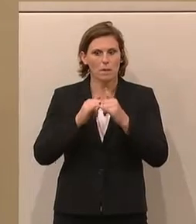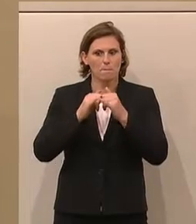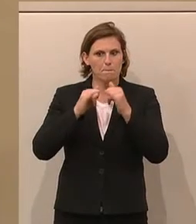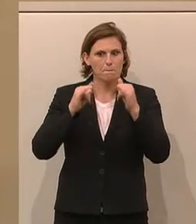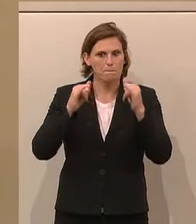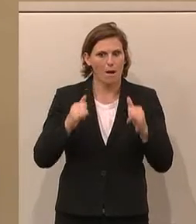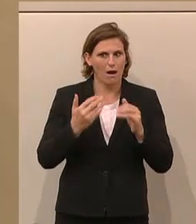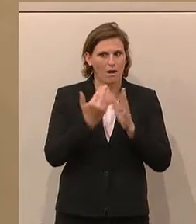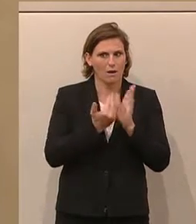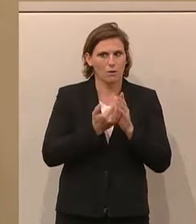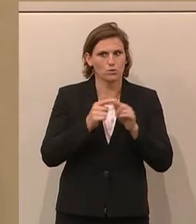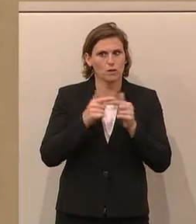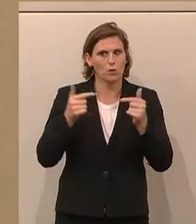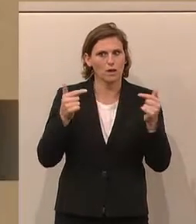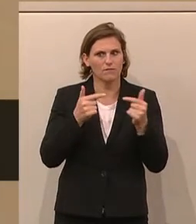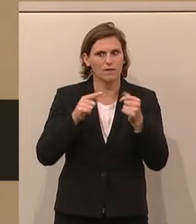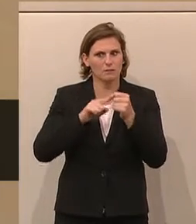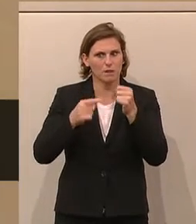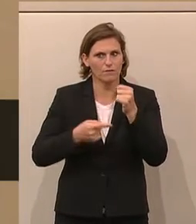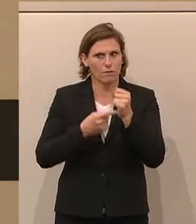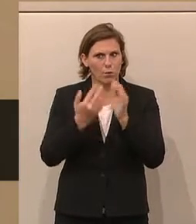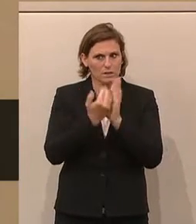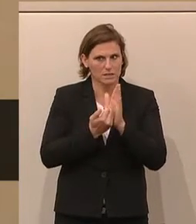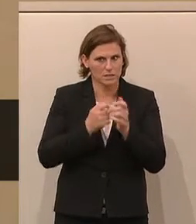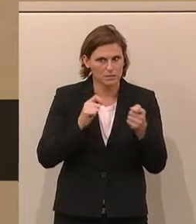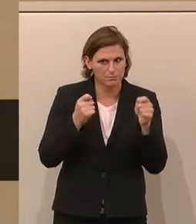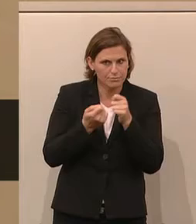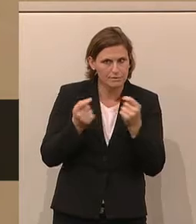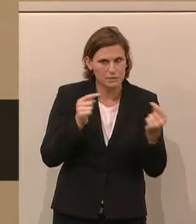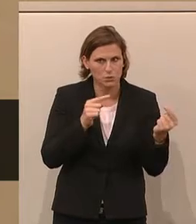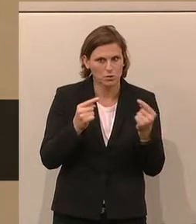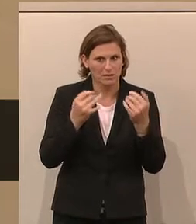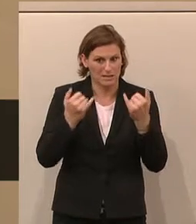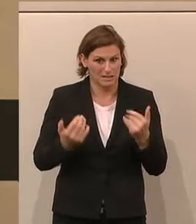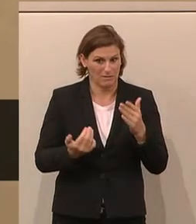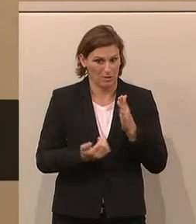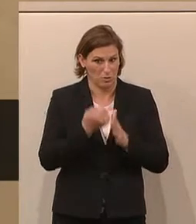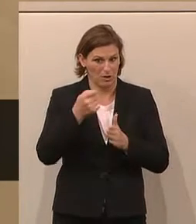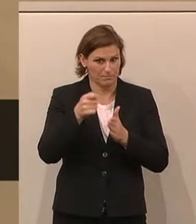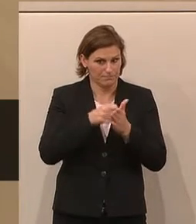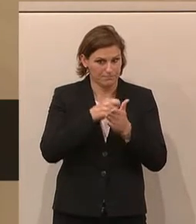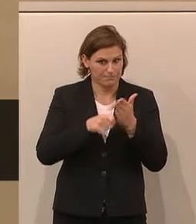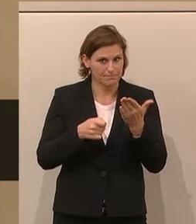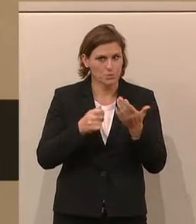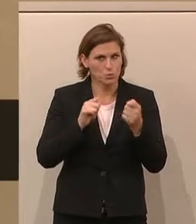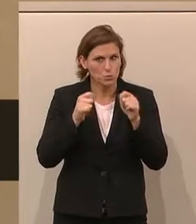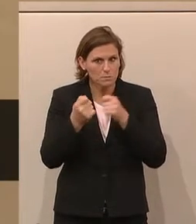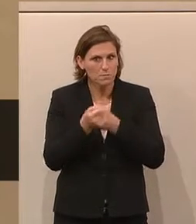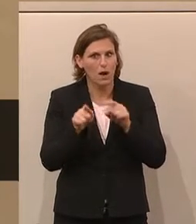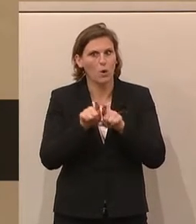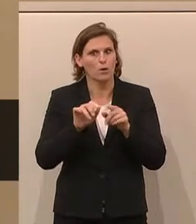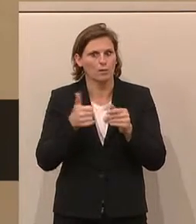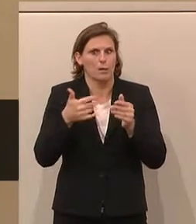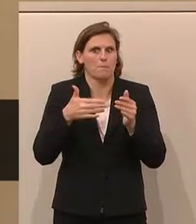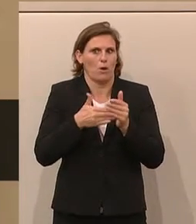Investmentfondsgesetz diskutieren, werden hier mit dieser Gesetzesnovelle in erster Linie die notwendigen Anpassungen